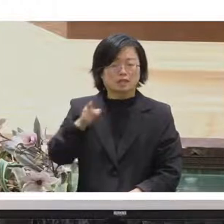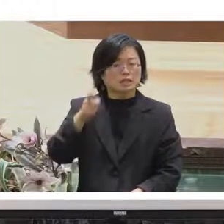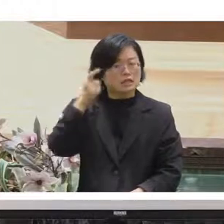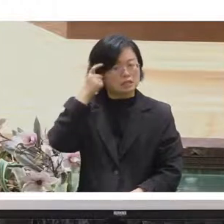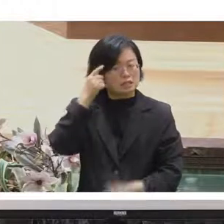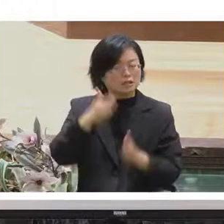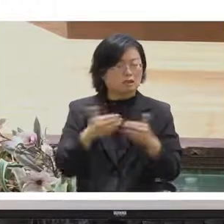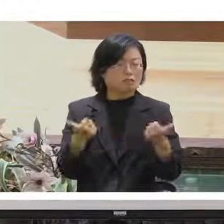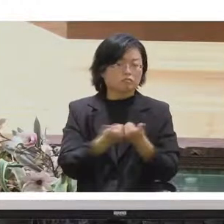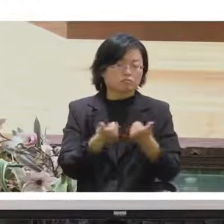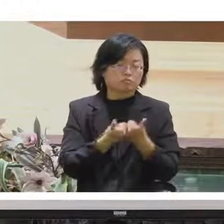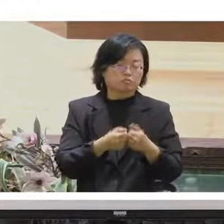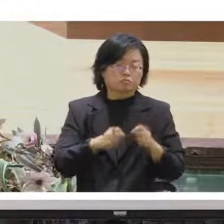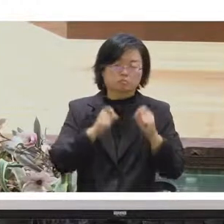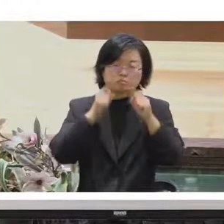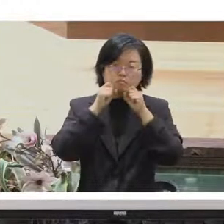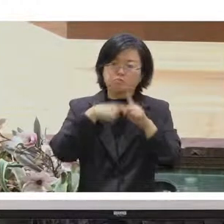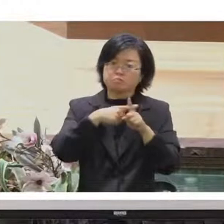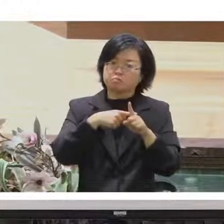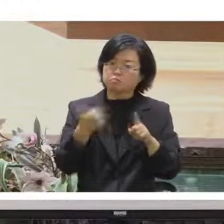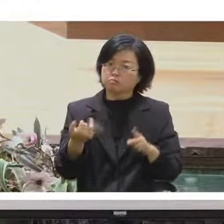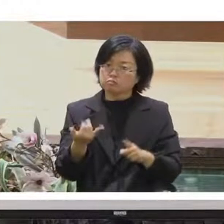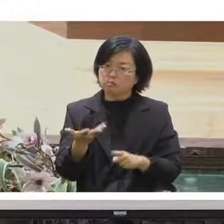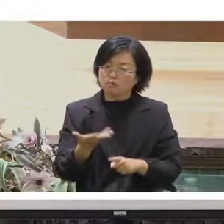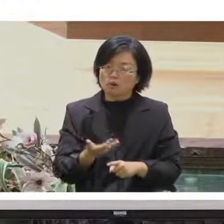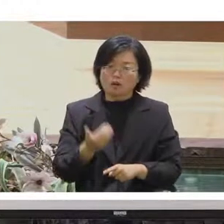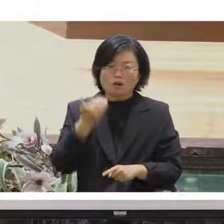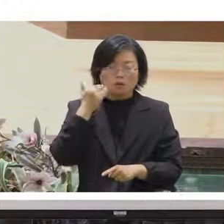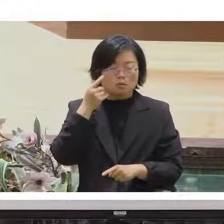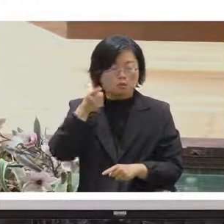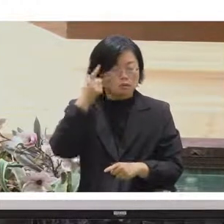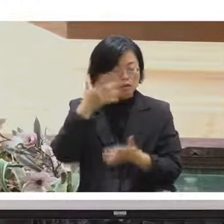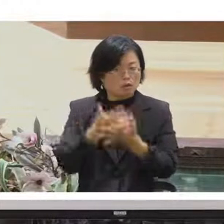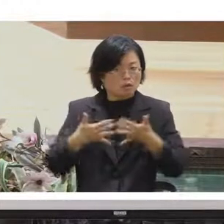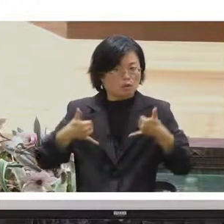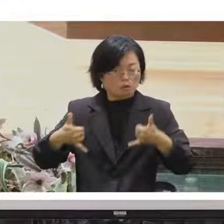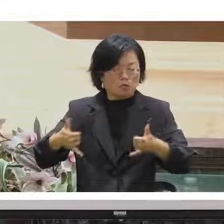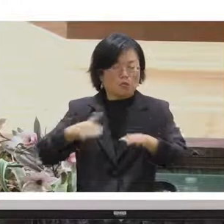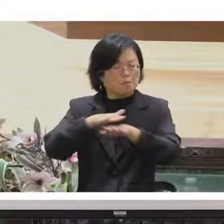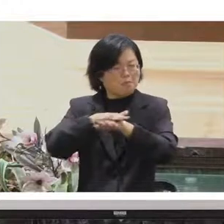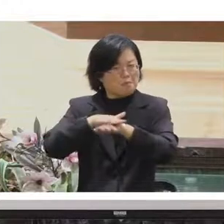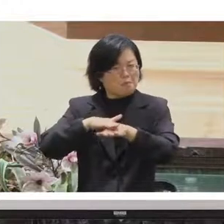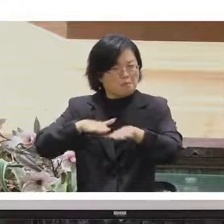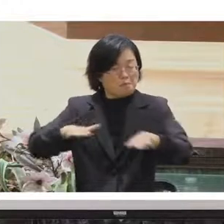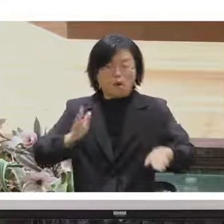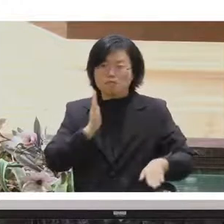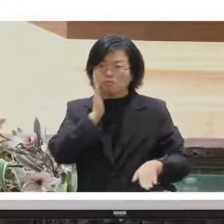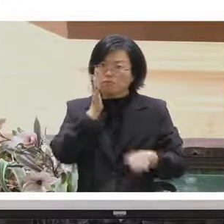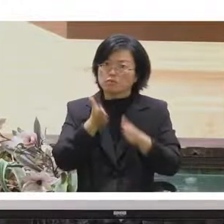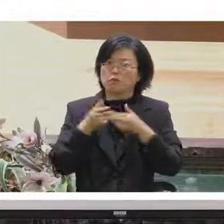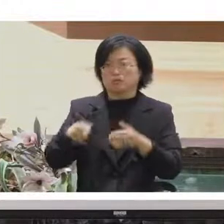質比方說假如你想要一個非常穩定的網路的話那就會有一個簽網路的費用